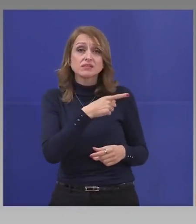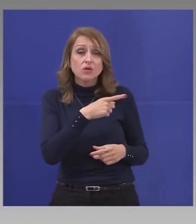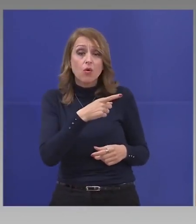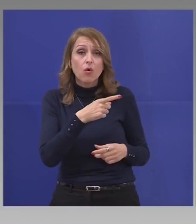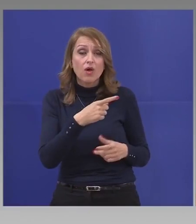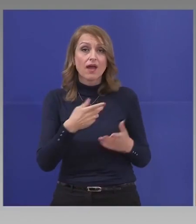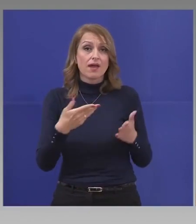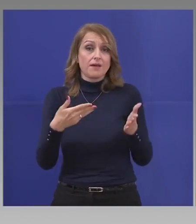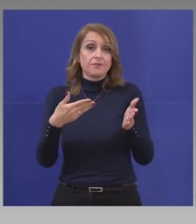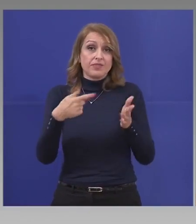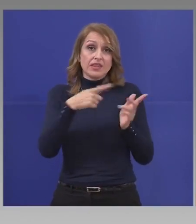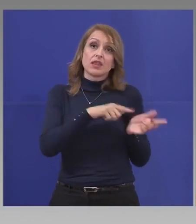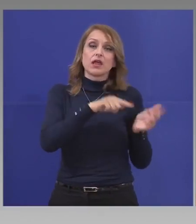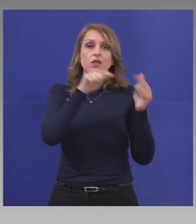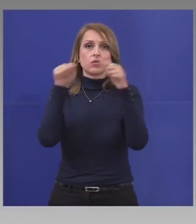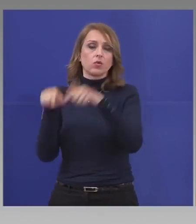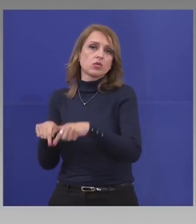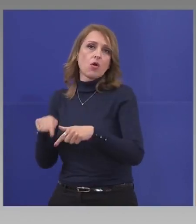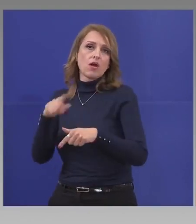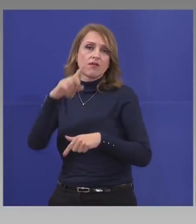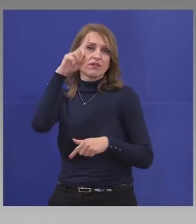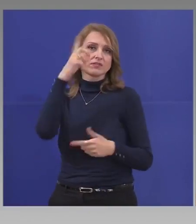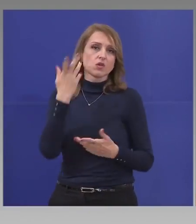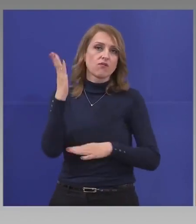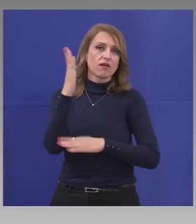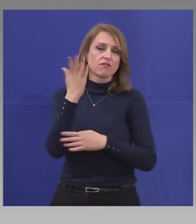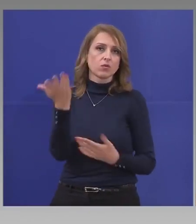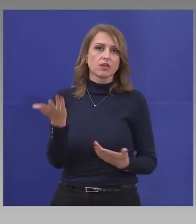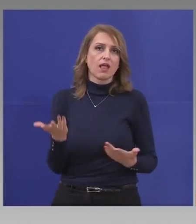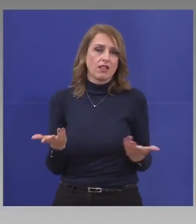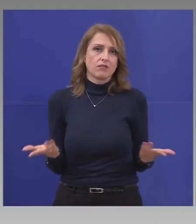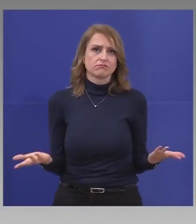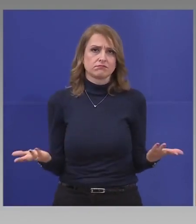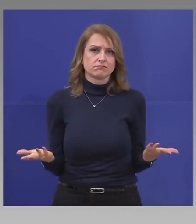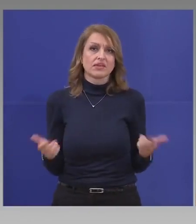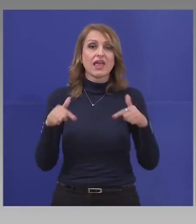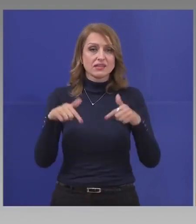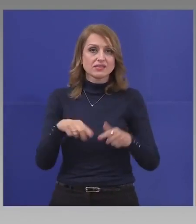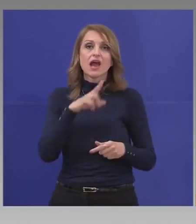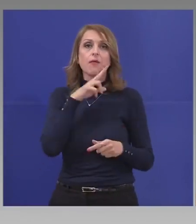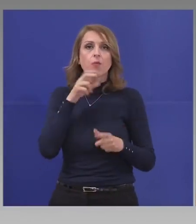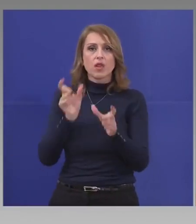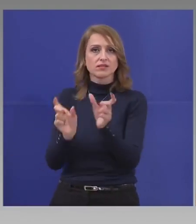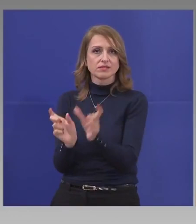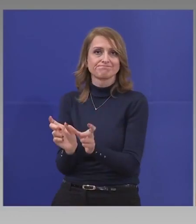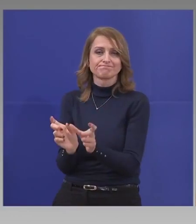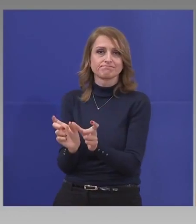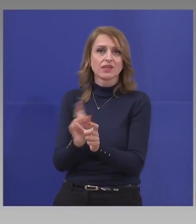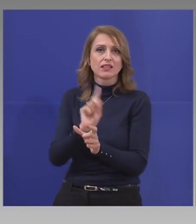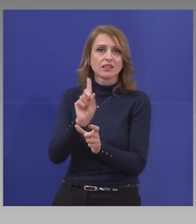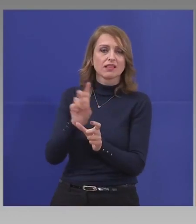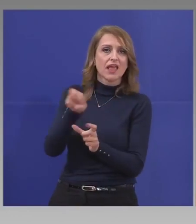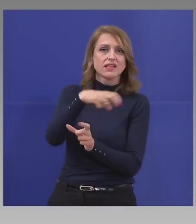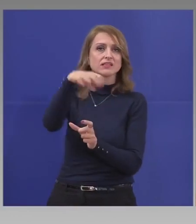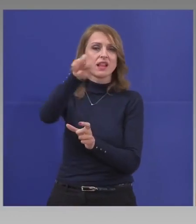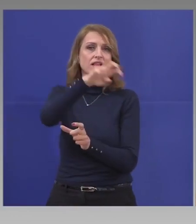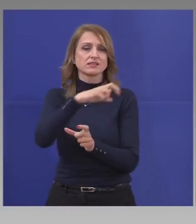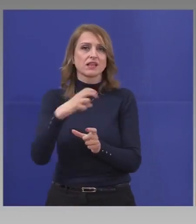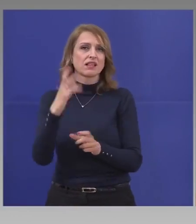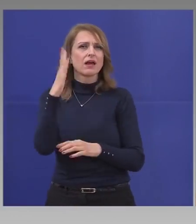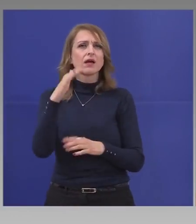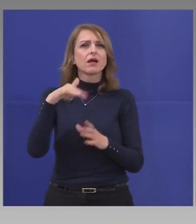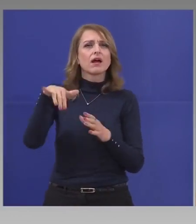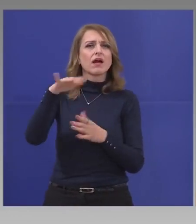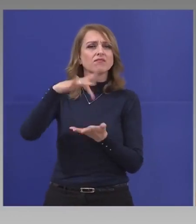Банско, сега ги докарал и в София, и сега полицията ги е заградила там. Оговорили сме